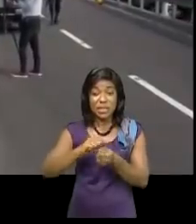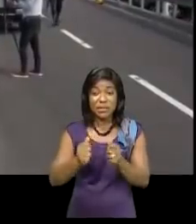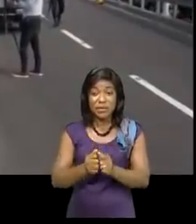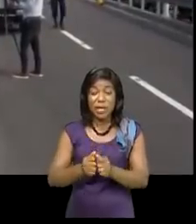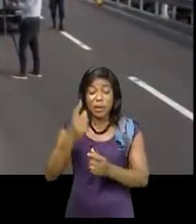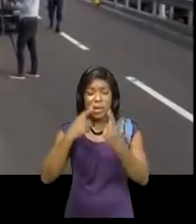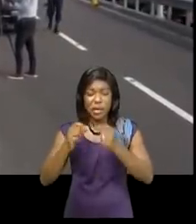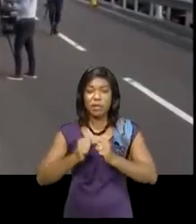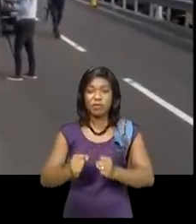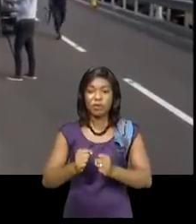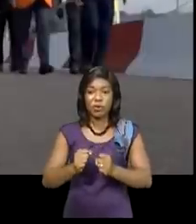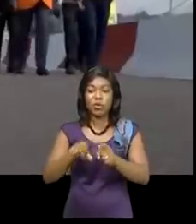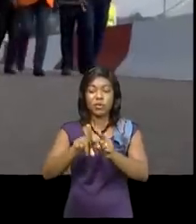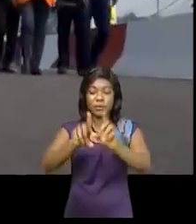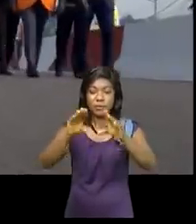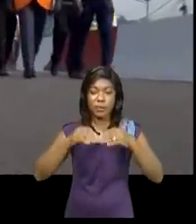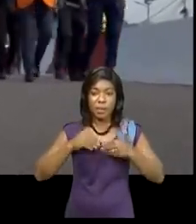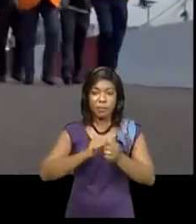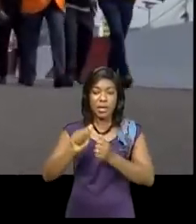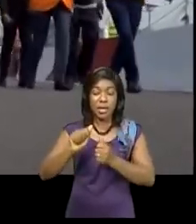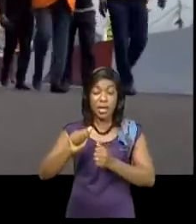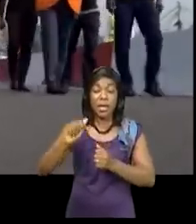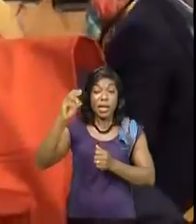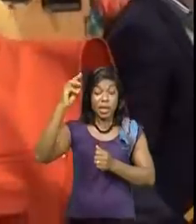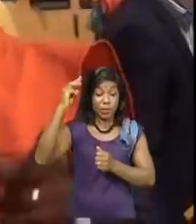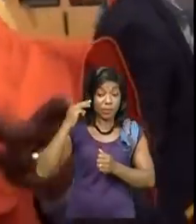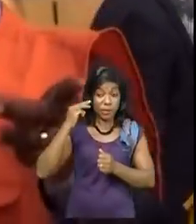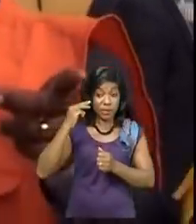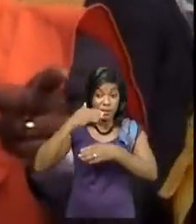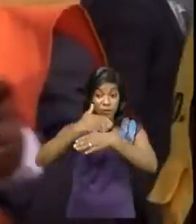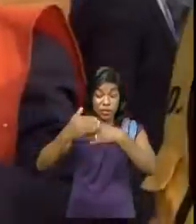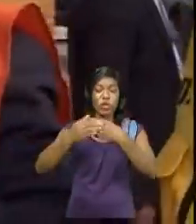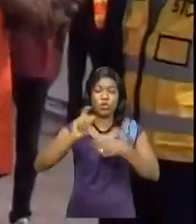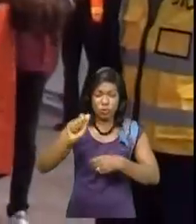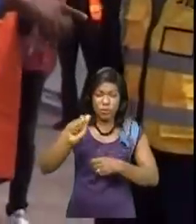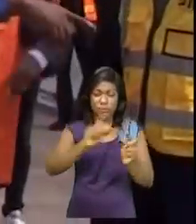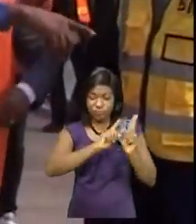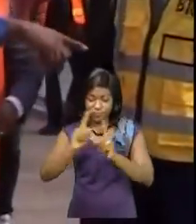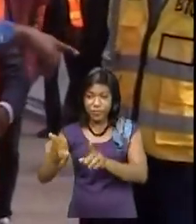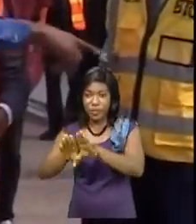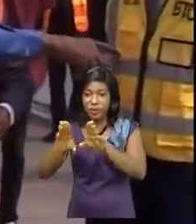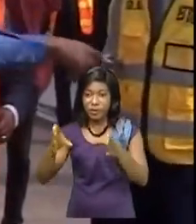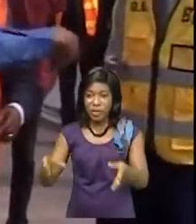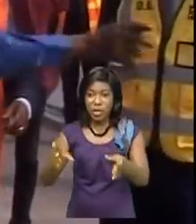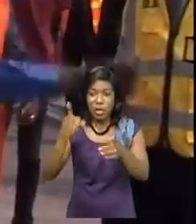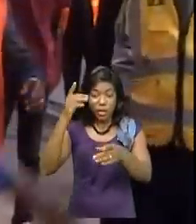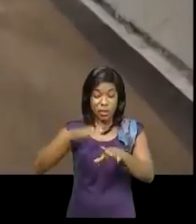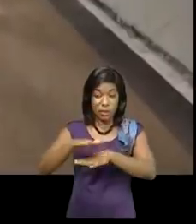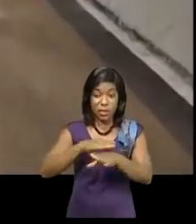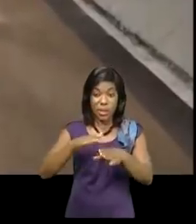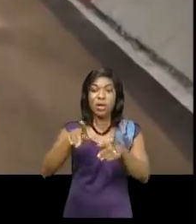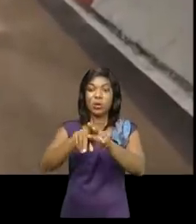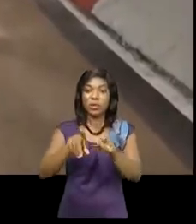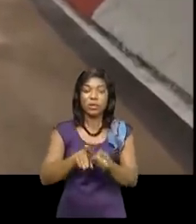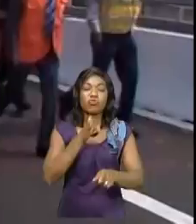Doléance captée 5 sur 5 par le ministre des infrastructures qui est allé sur place. L'ouverture de cet ouvrage ne